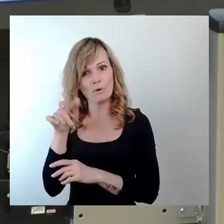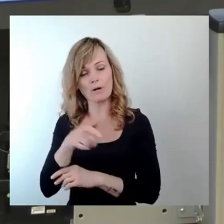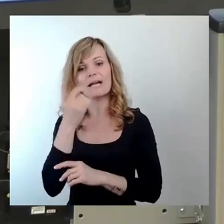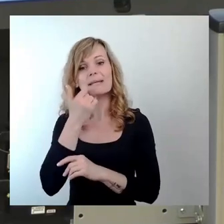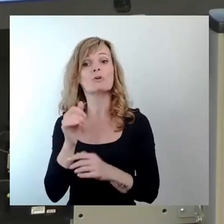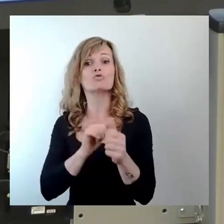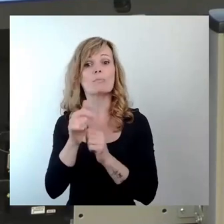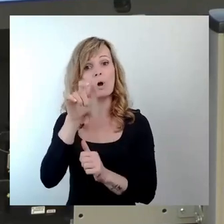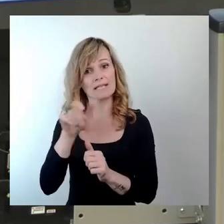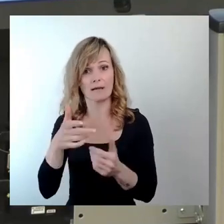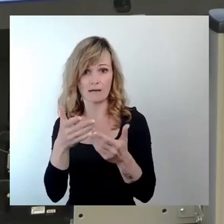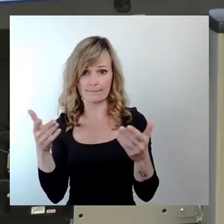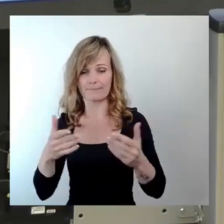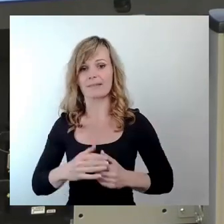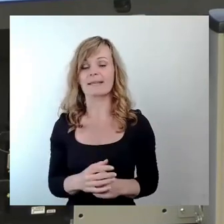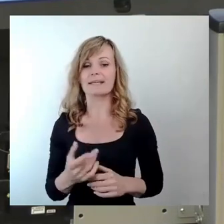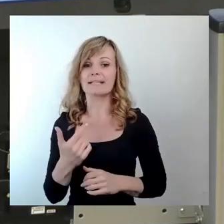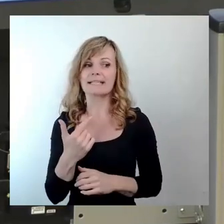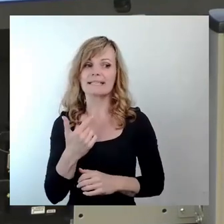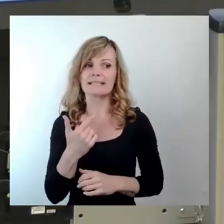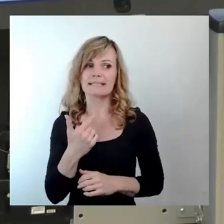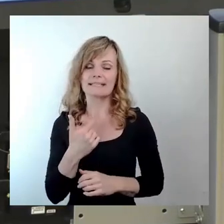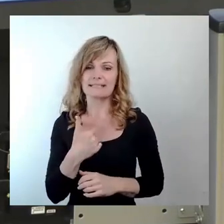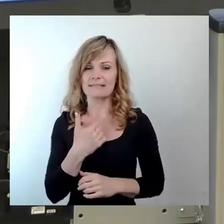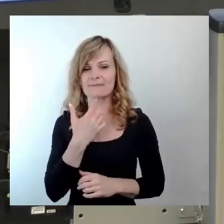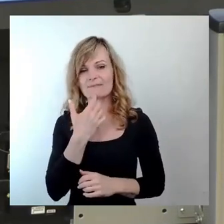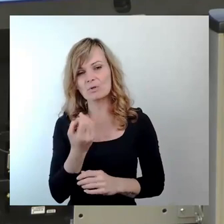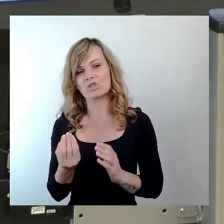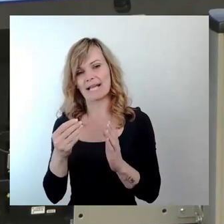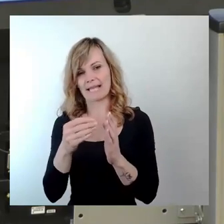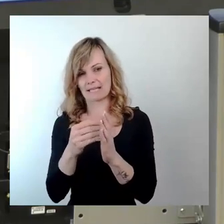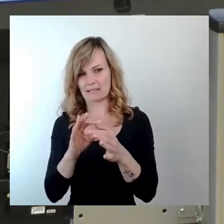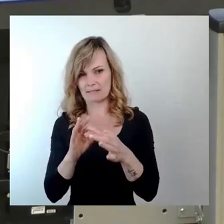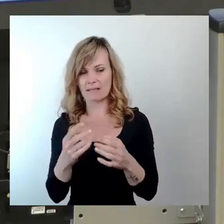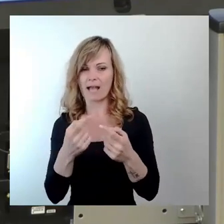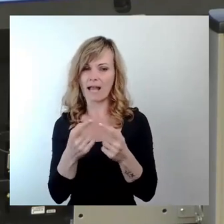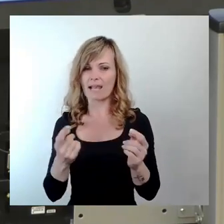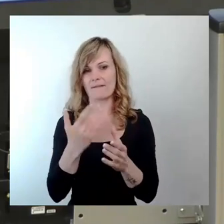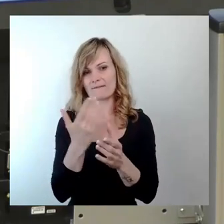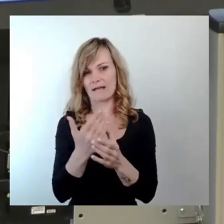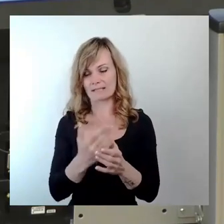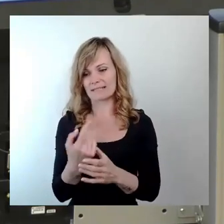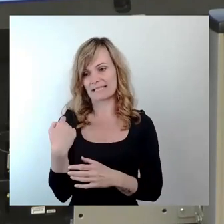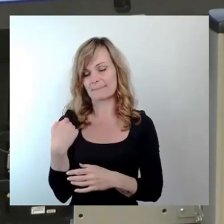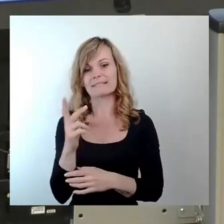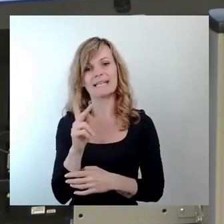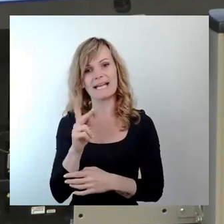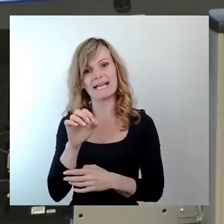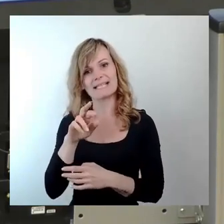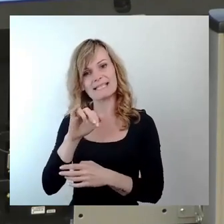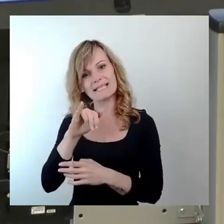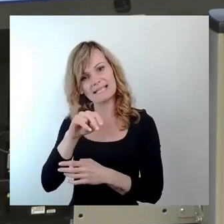ich würde gerne ergänzen zu all den Fakten, die Kerstin Sturm jetzt schon vorgetragen hat